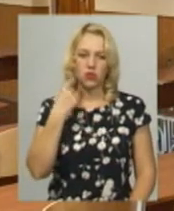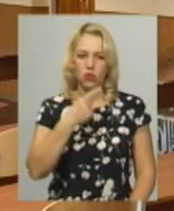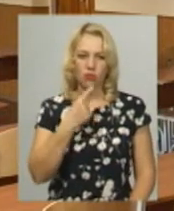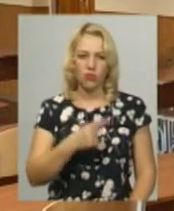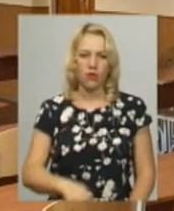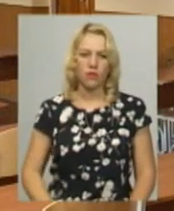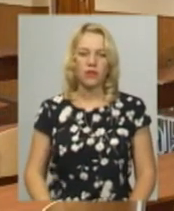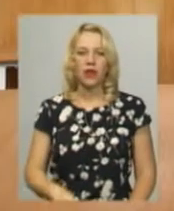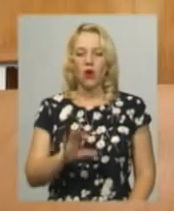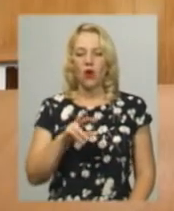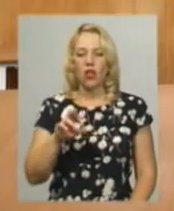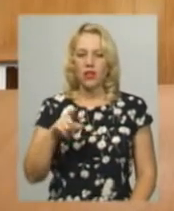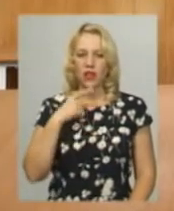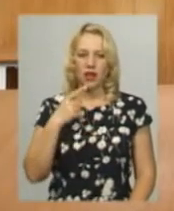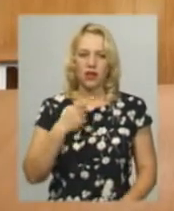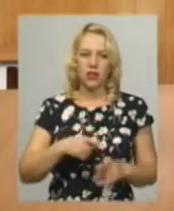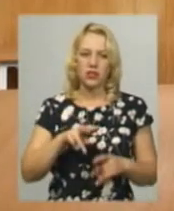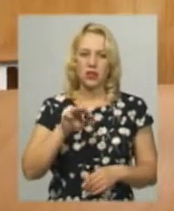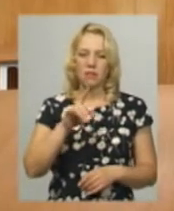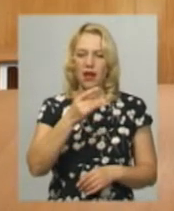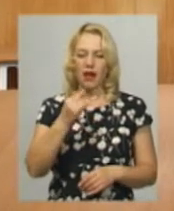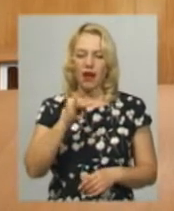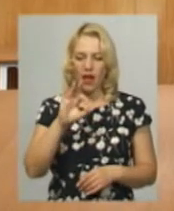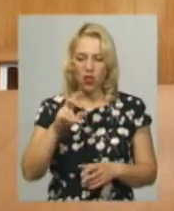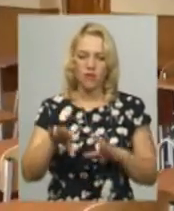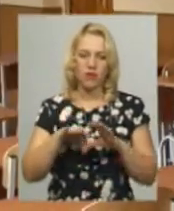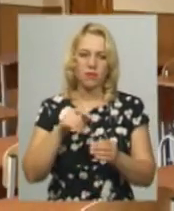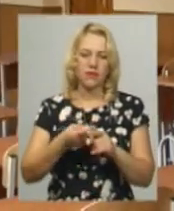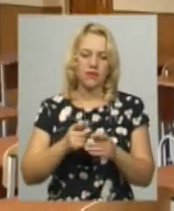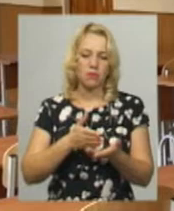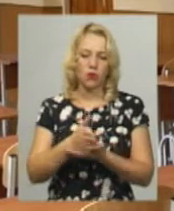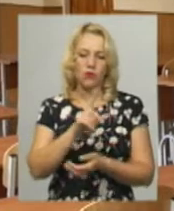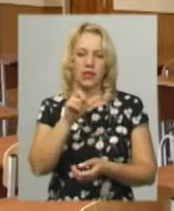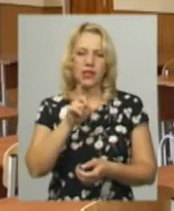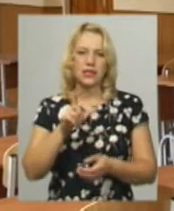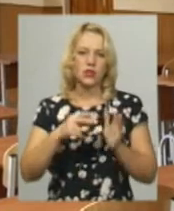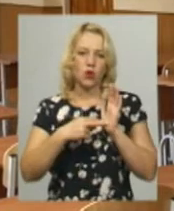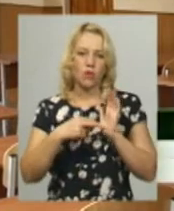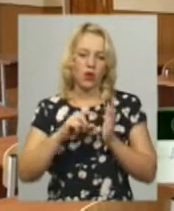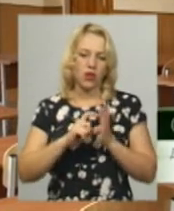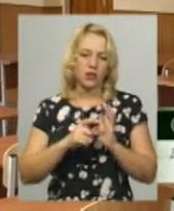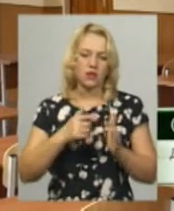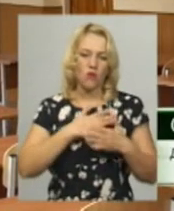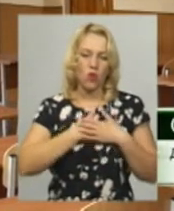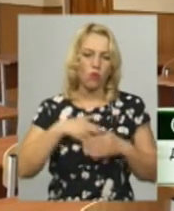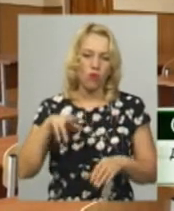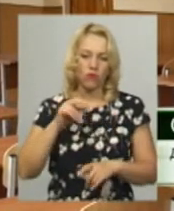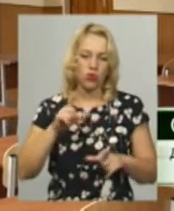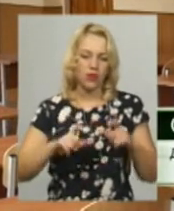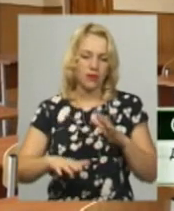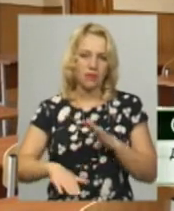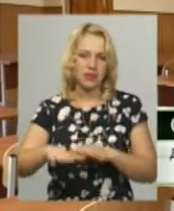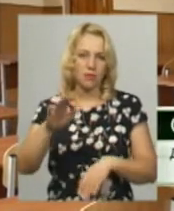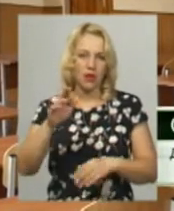Олена Кенц каже, Михайло Бойко захопився хімією ще з цьому класу. Проявив свою любов до хімії ще з маличку. Він з